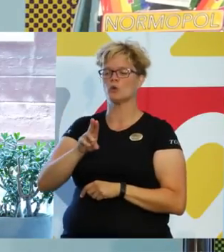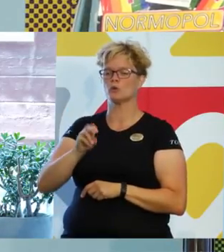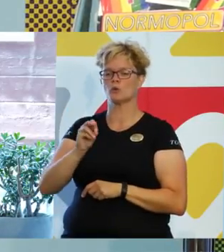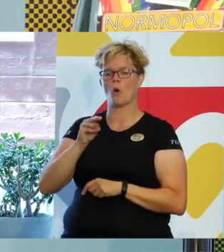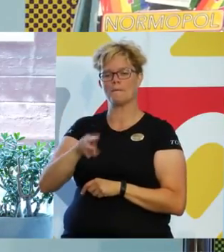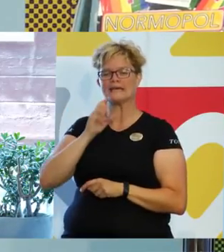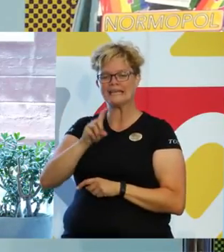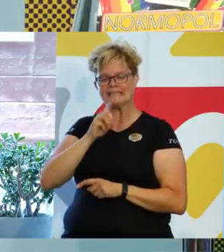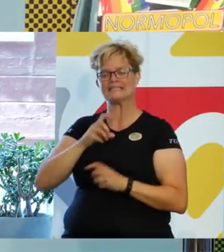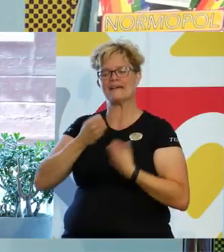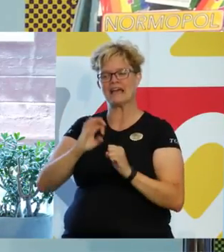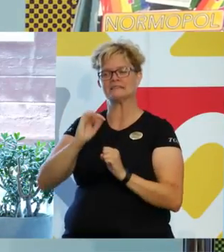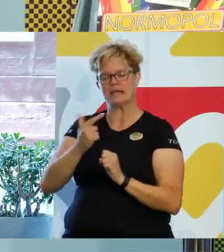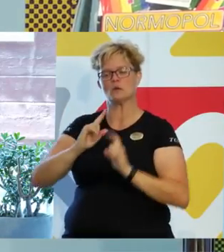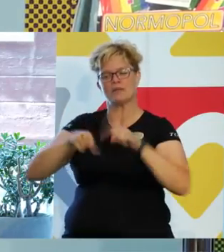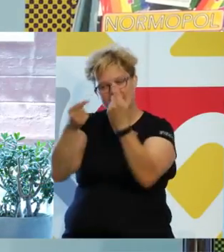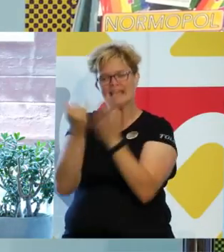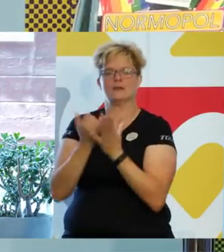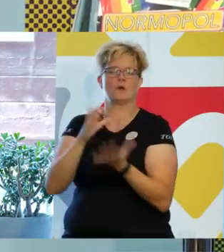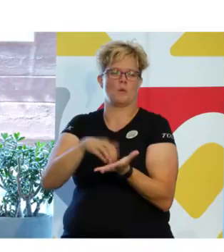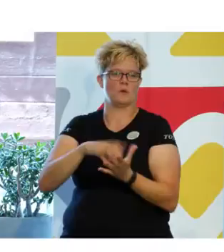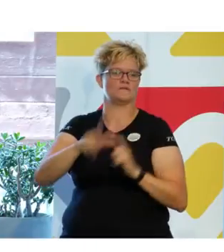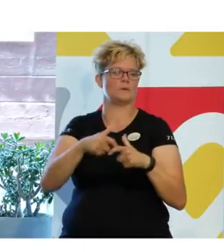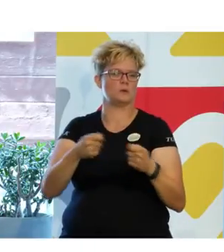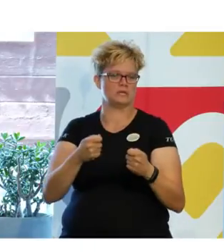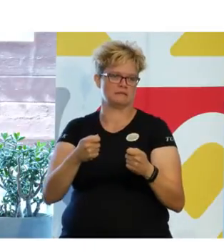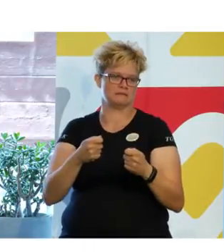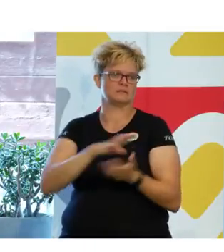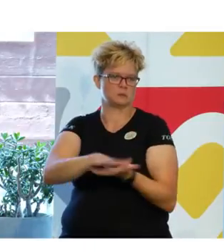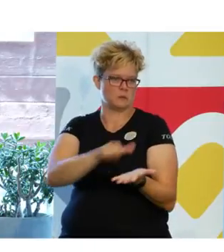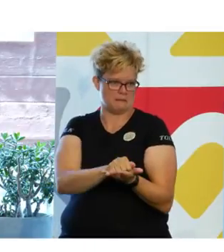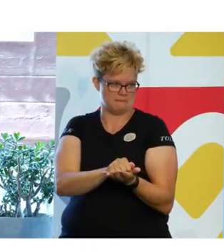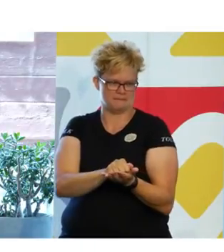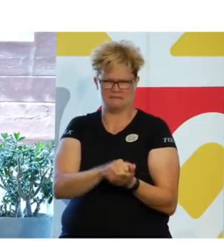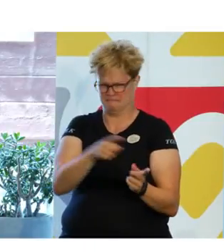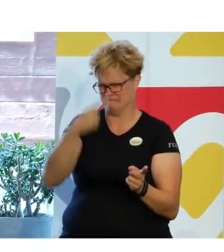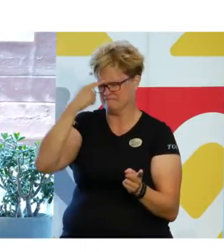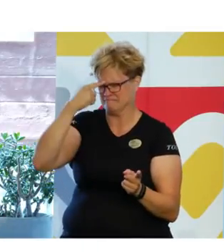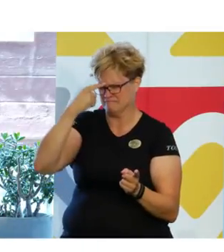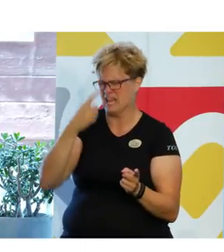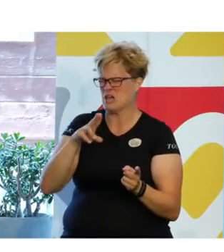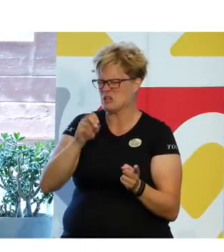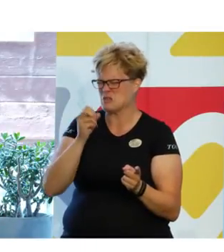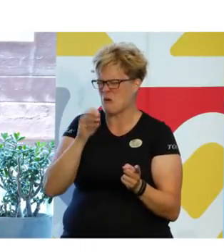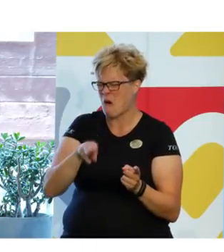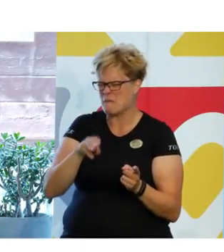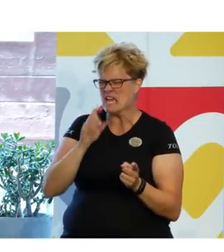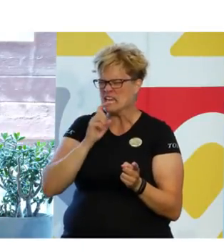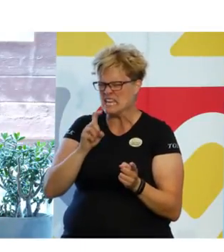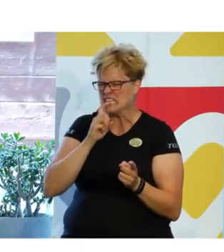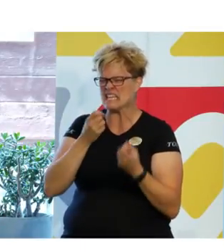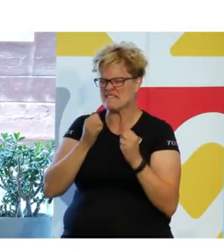verksamhetsutveckling på kommunförbundet Skåne. Sug på det. Normkritisk